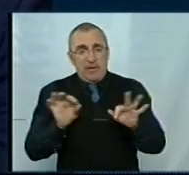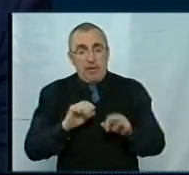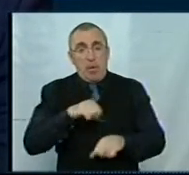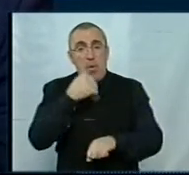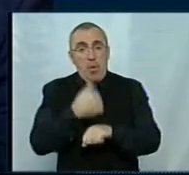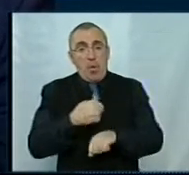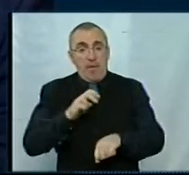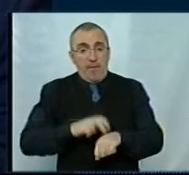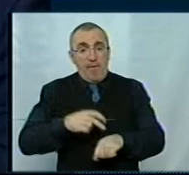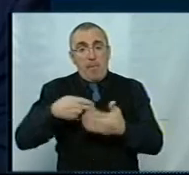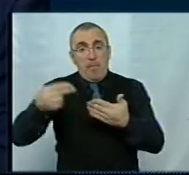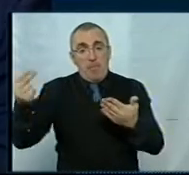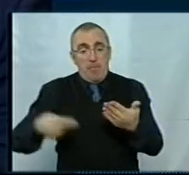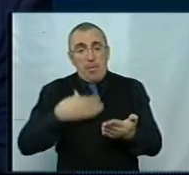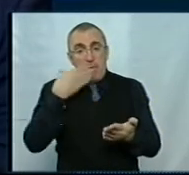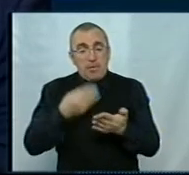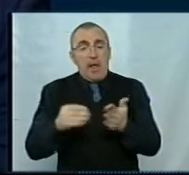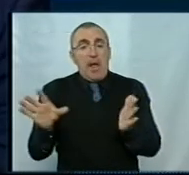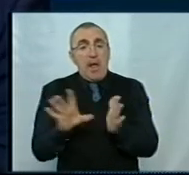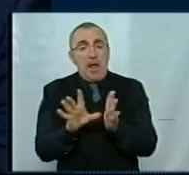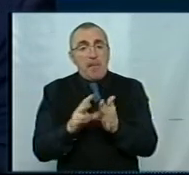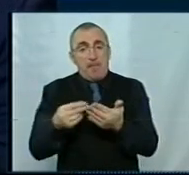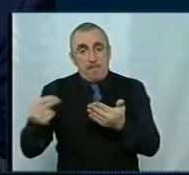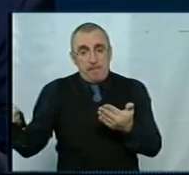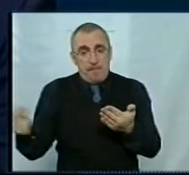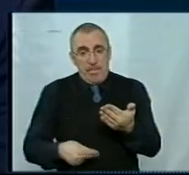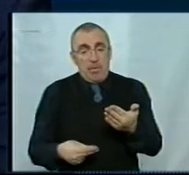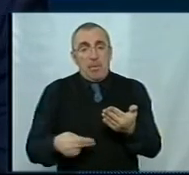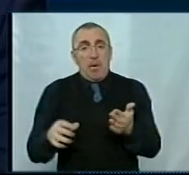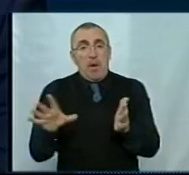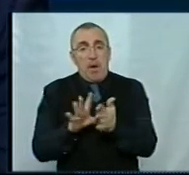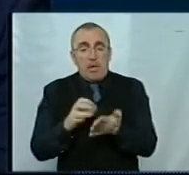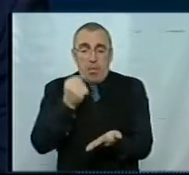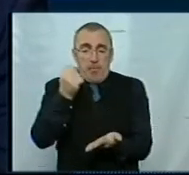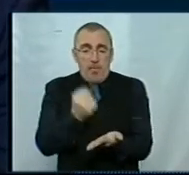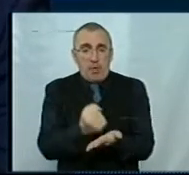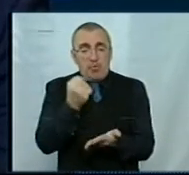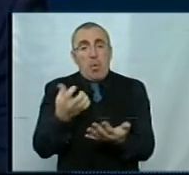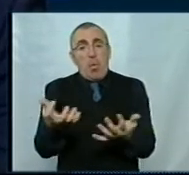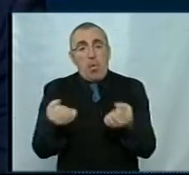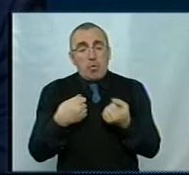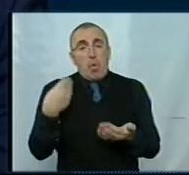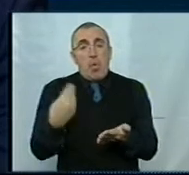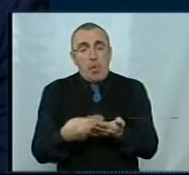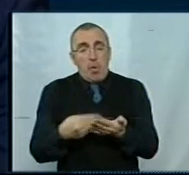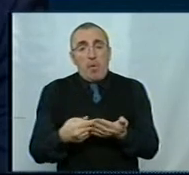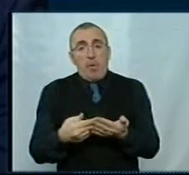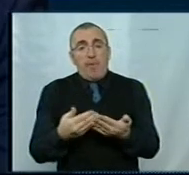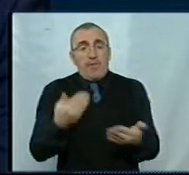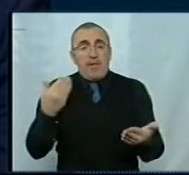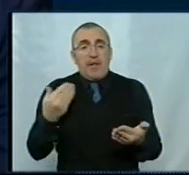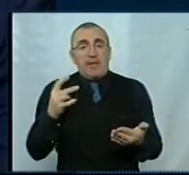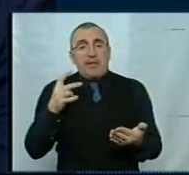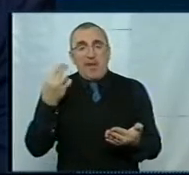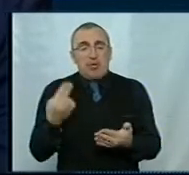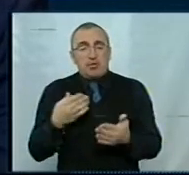лікарі їх підписують своєю електронним підписом і електронною печаткою, і отримують гроші безпосередньо від Національної служби